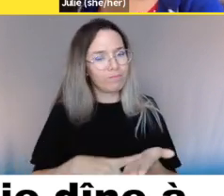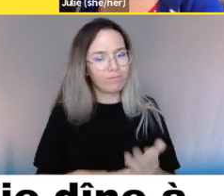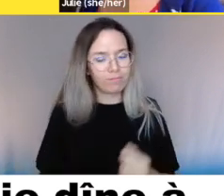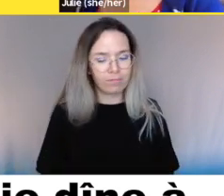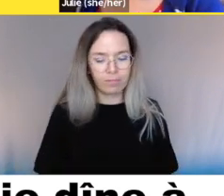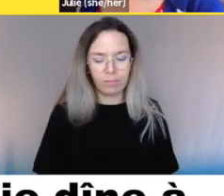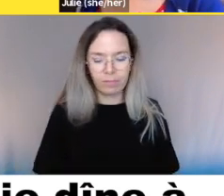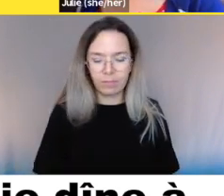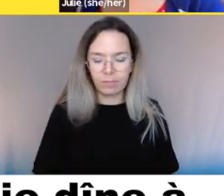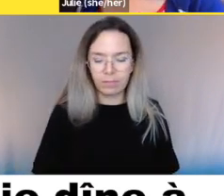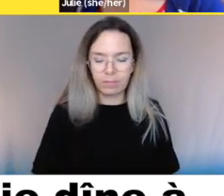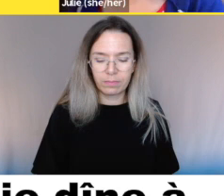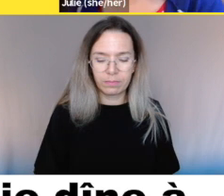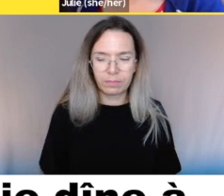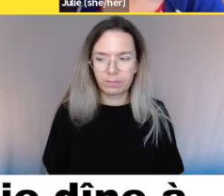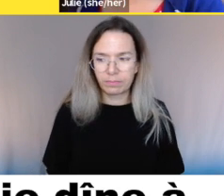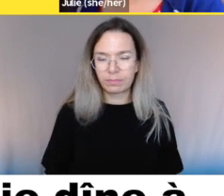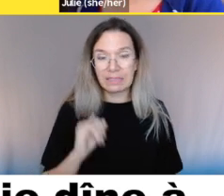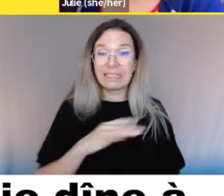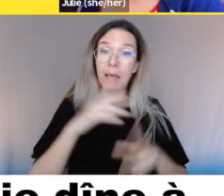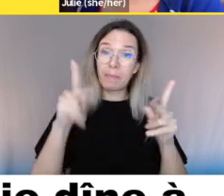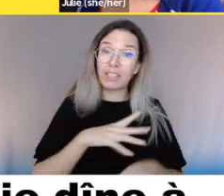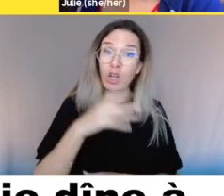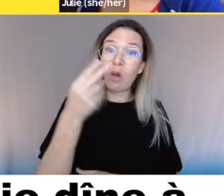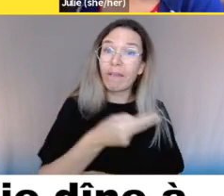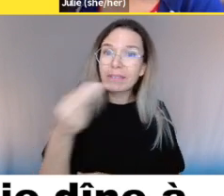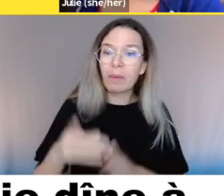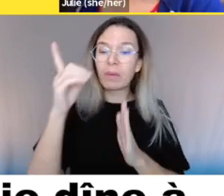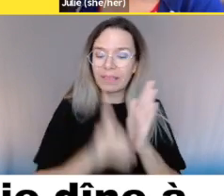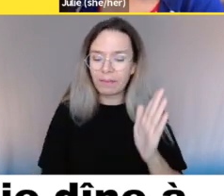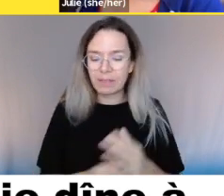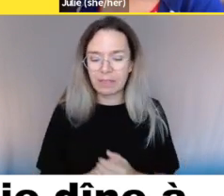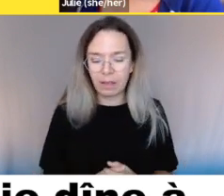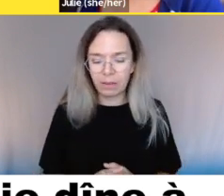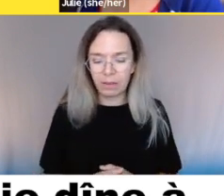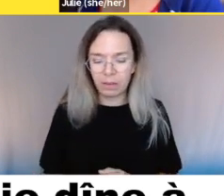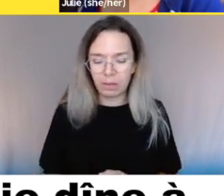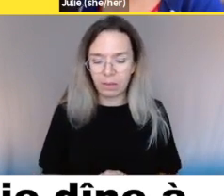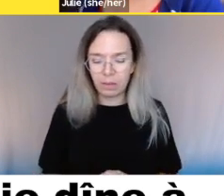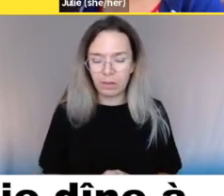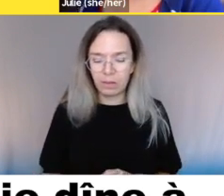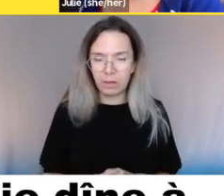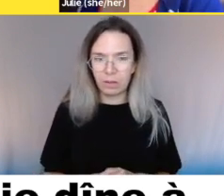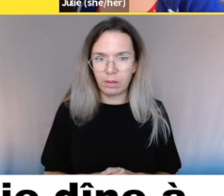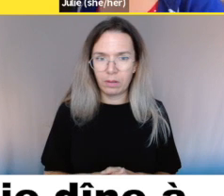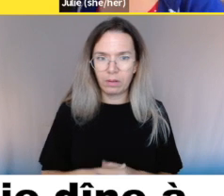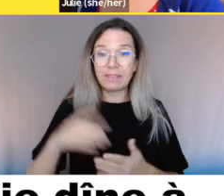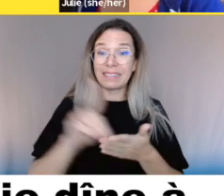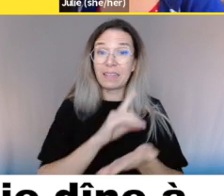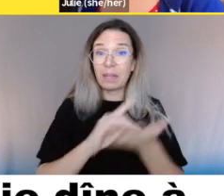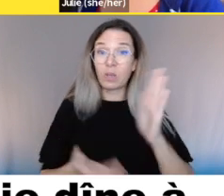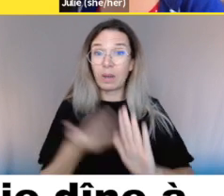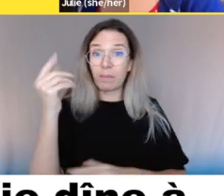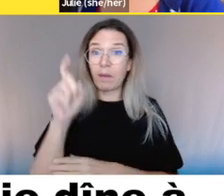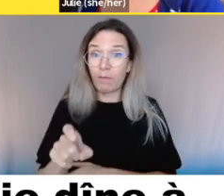un bien ou un service qui s'avère impossible ou plus difficile à remplir pour les membres d'un groupe protégé par la Charte, tel